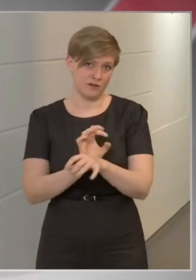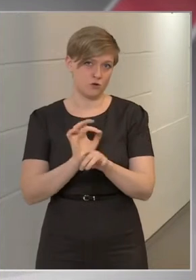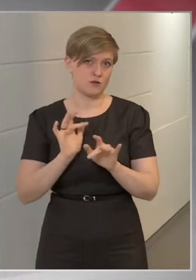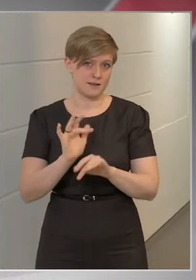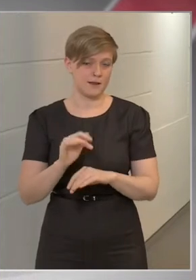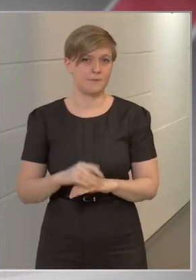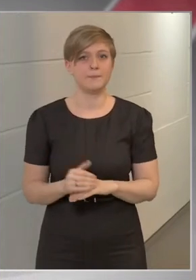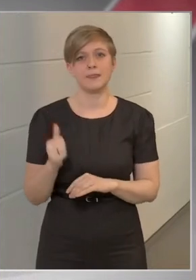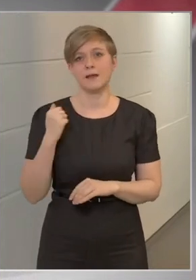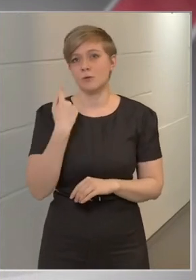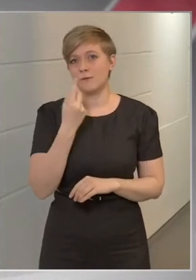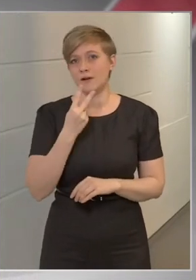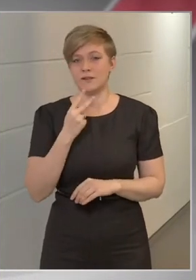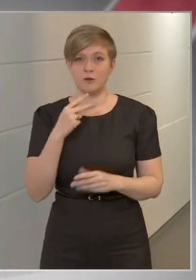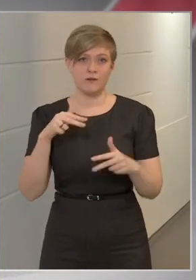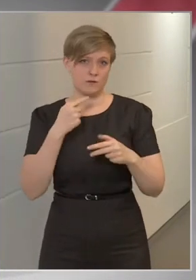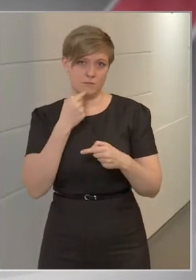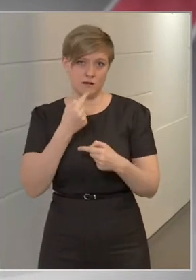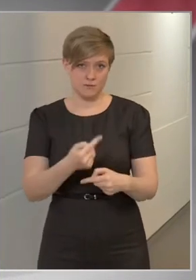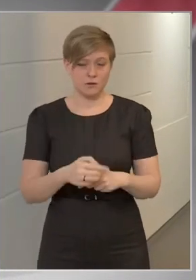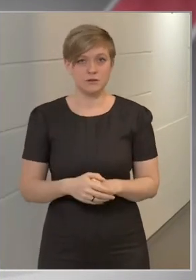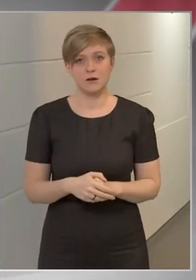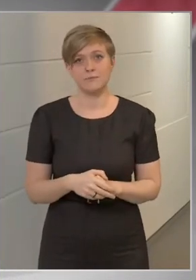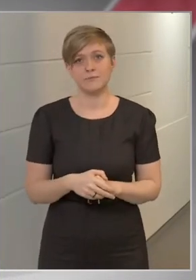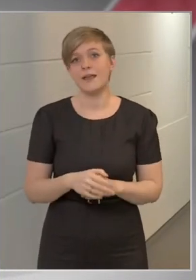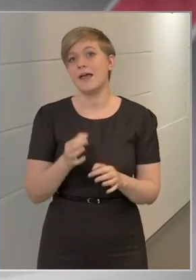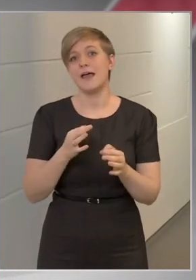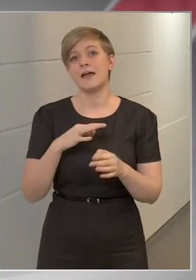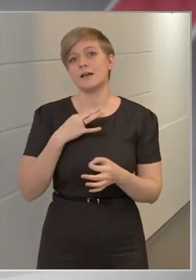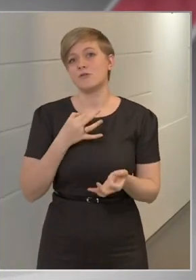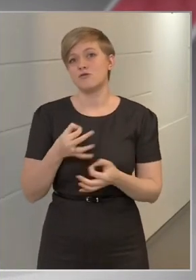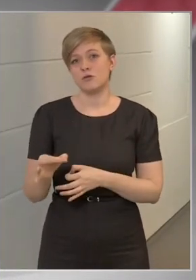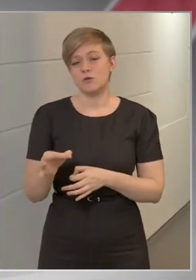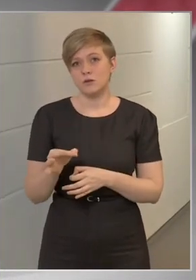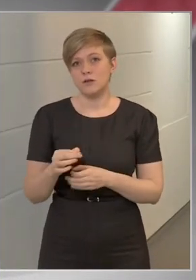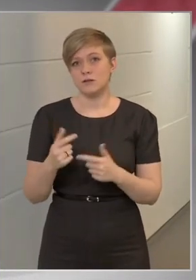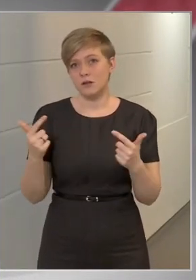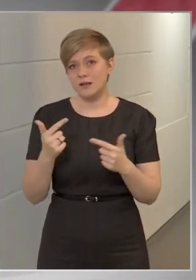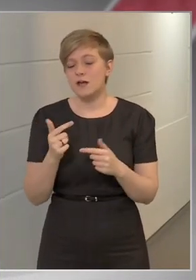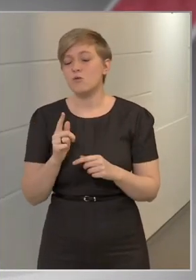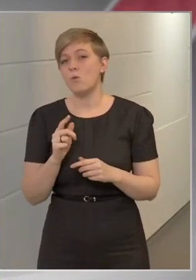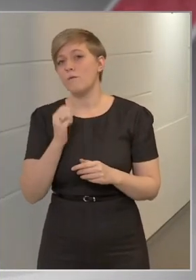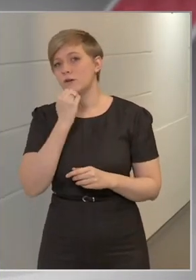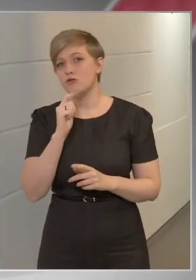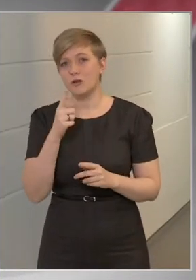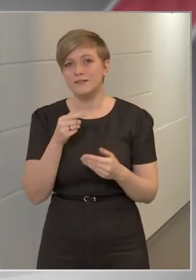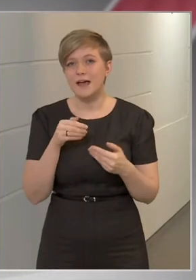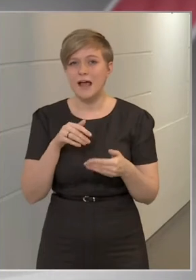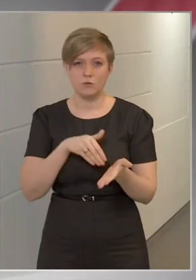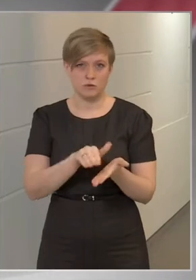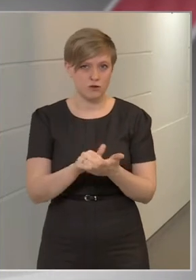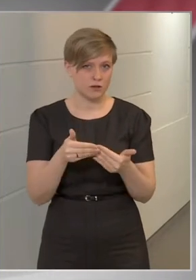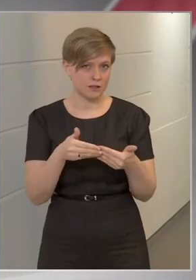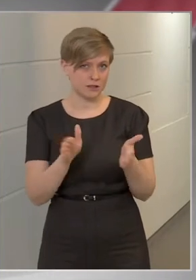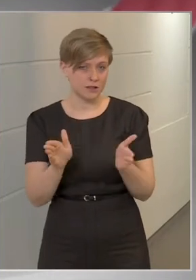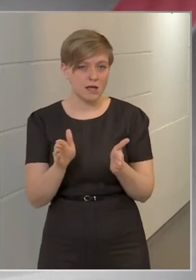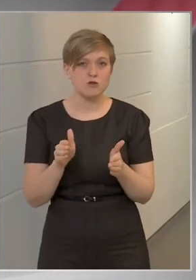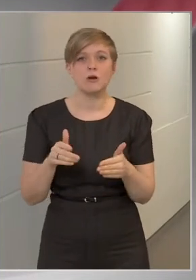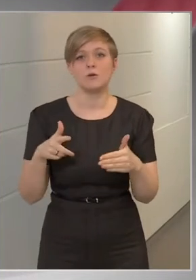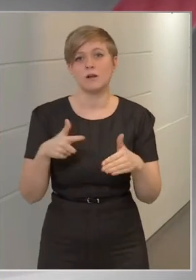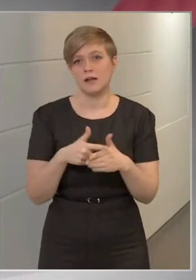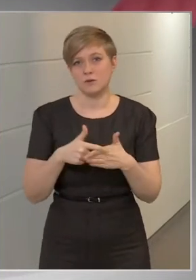Tegnap Orbán Viktor a videójában azt mondta, hogy az Egészségügyi Tudományos Tanács óvatosan, de elutasította a nyitást és a korlátozások